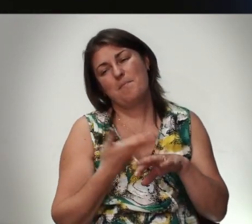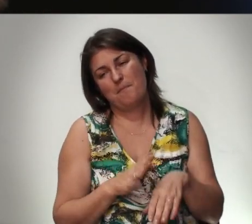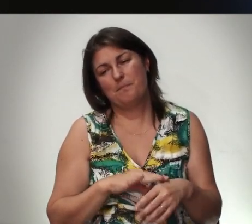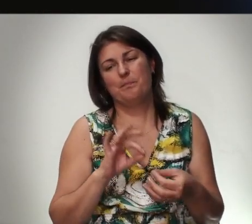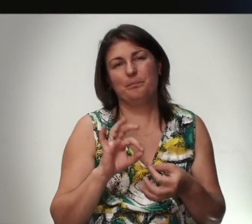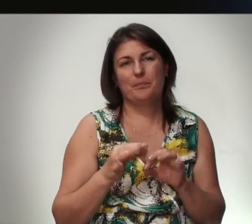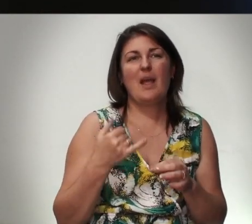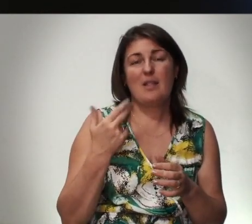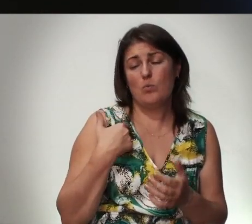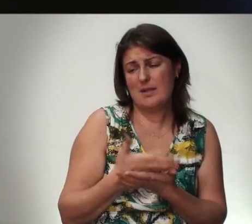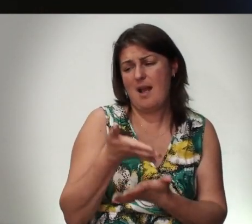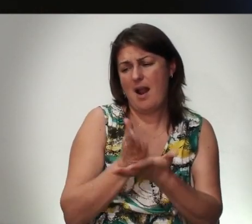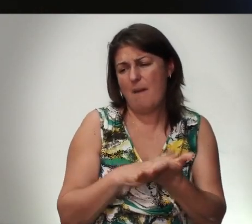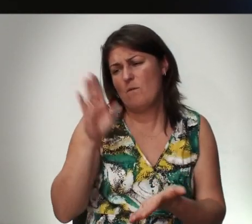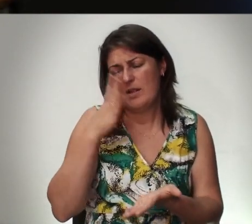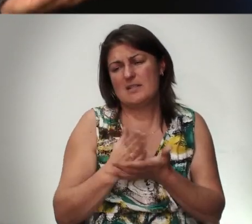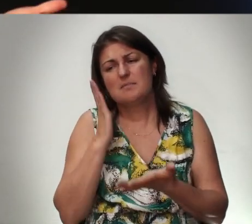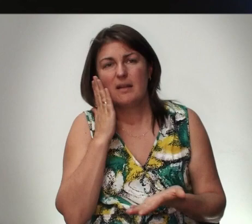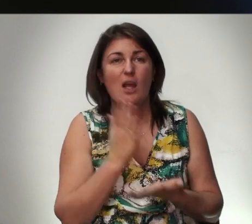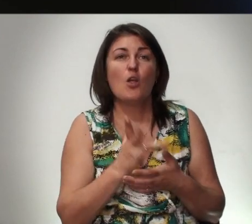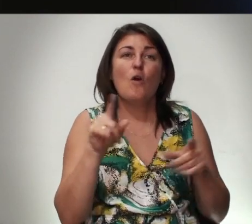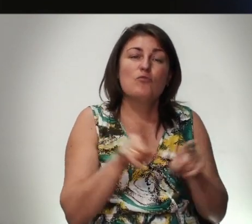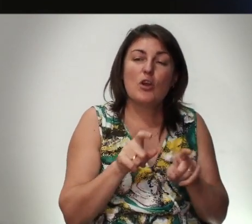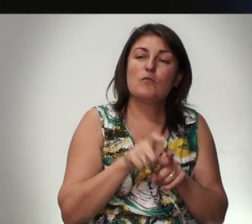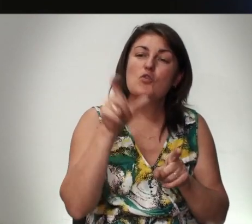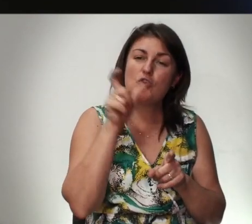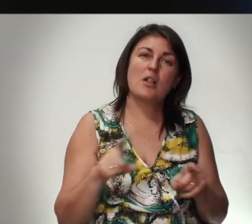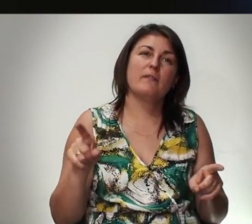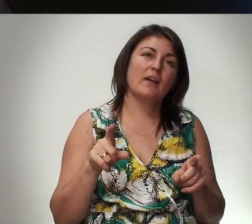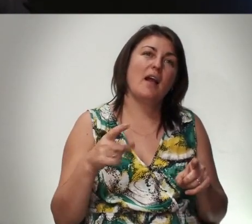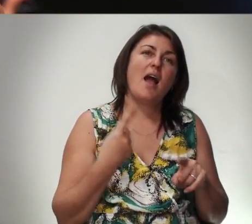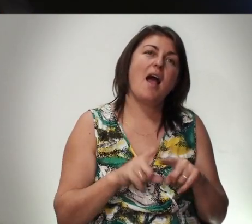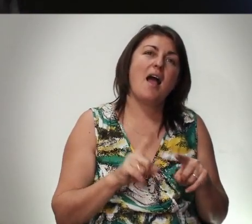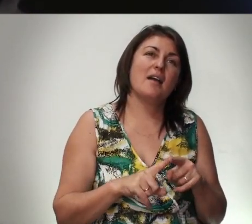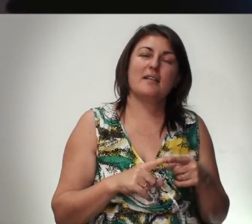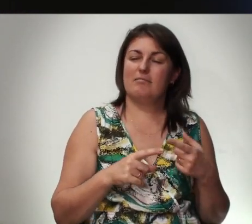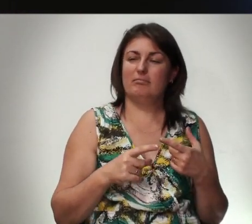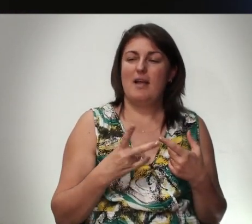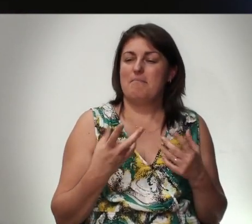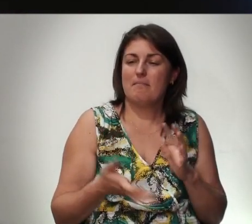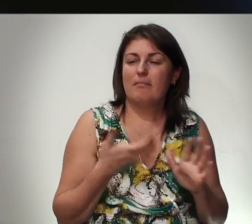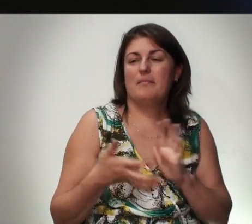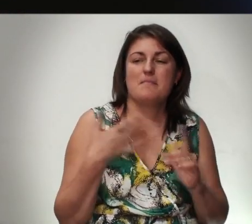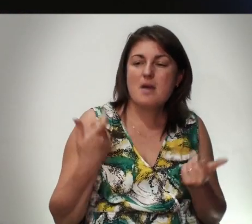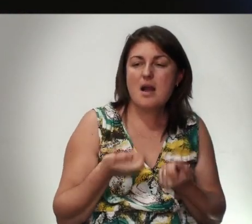Да У нас Есть Хлеб Вода И Где Спать Но Все Ровно Человек Это Эта Утроба Ненасытливая